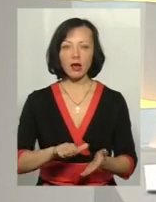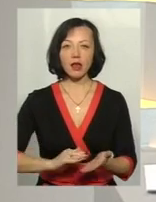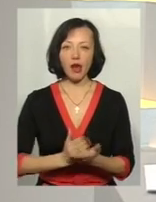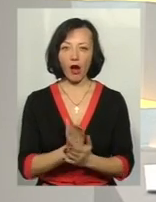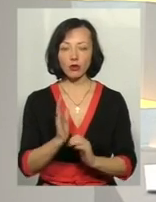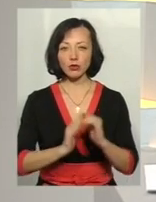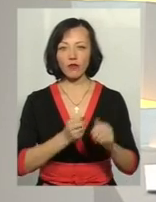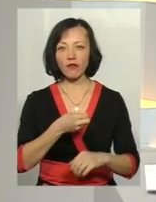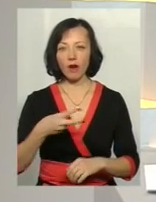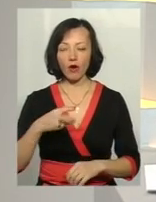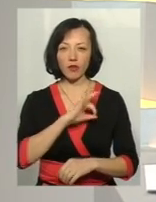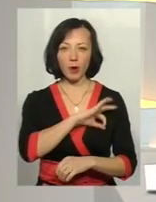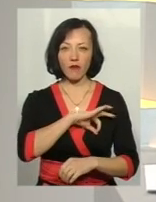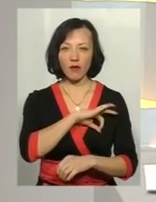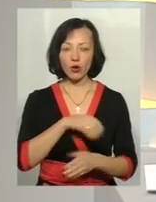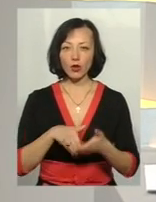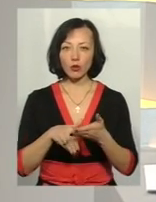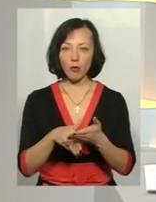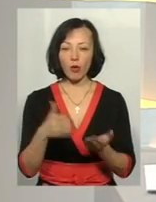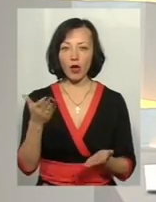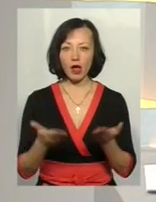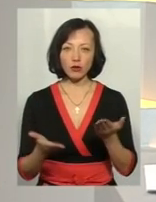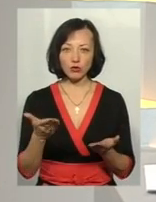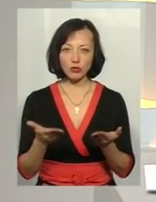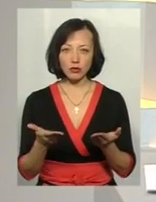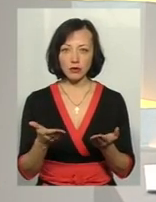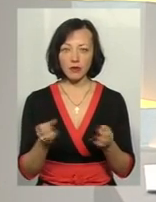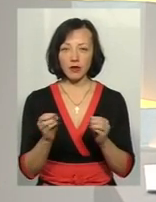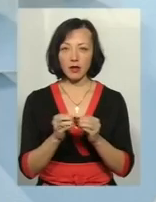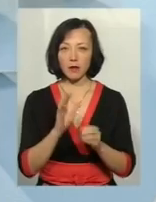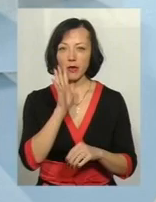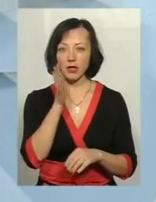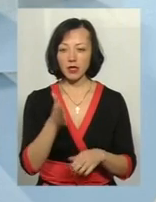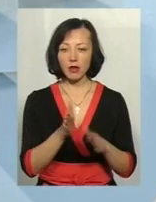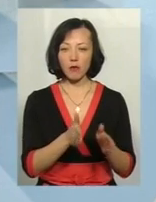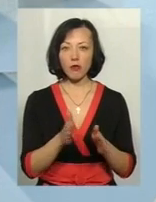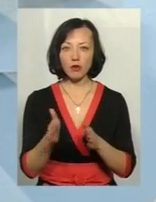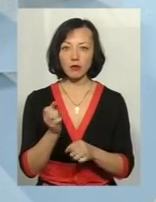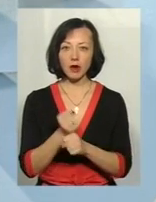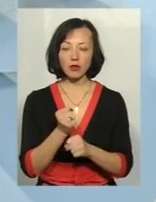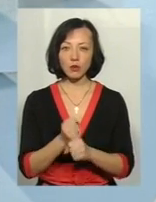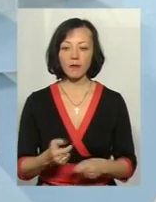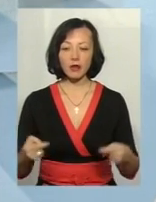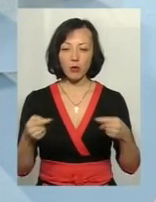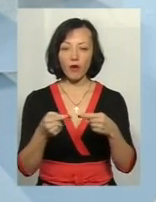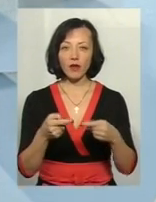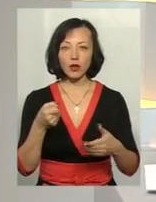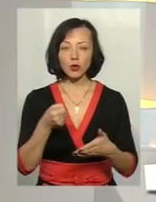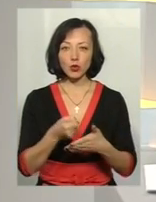фахової правової допомоги, якщо мені не зраджує пам'ять, п'ятий рік поспіль ми працюємо вже відповідно до